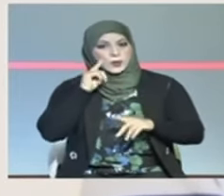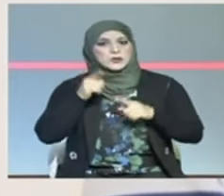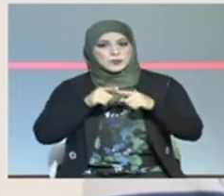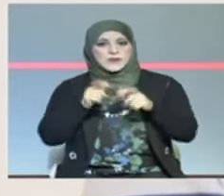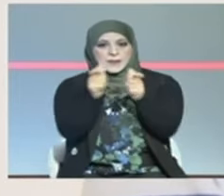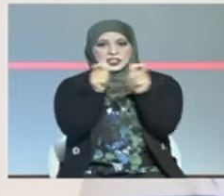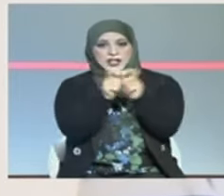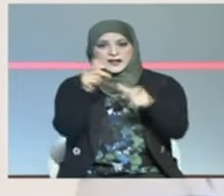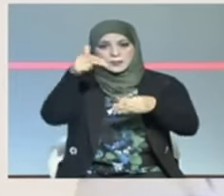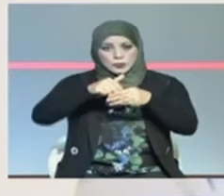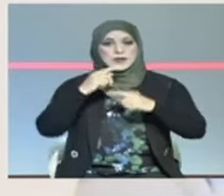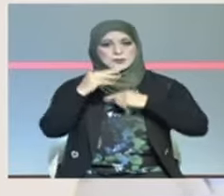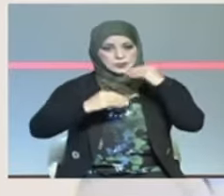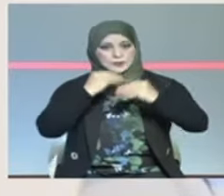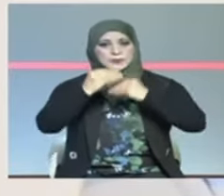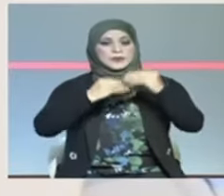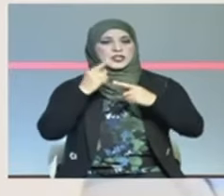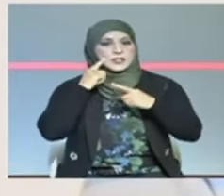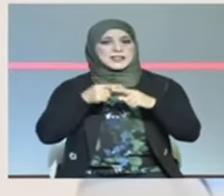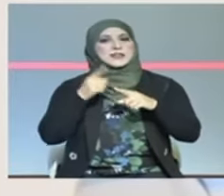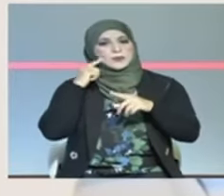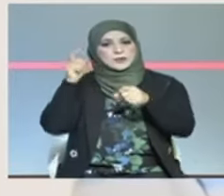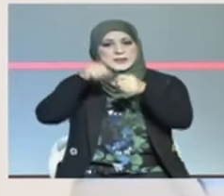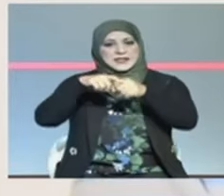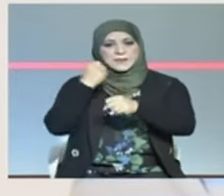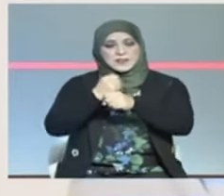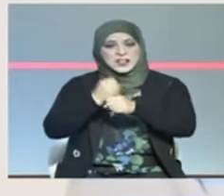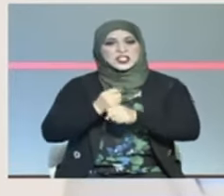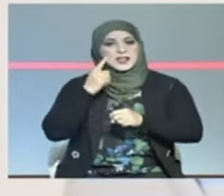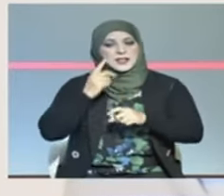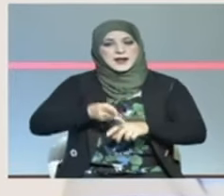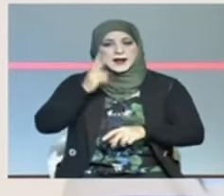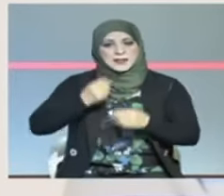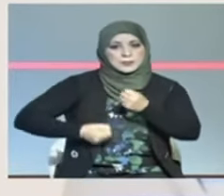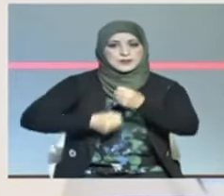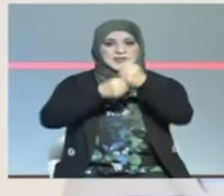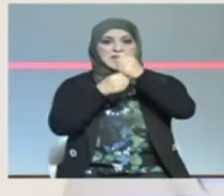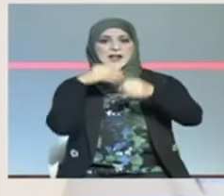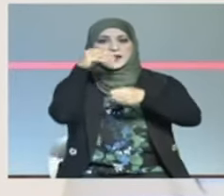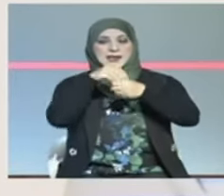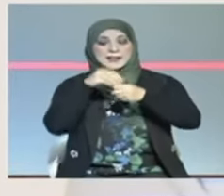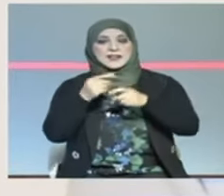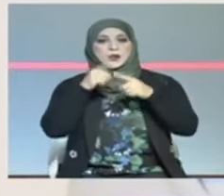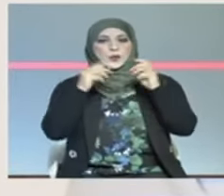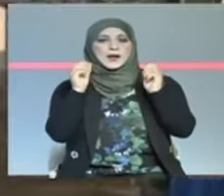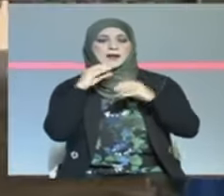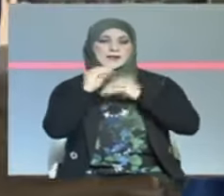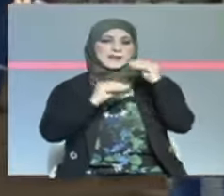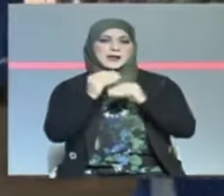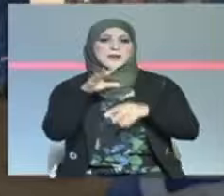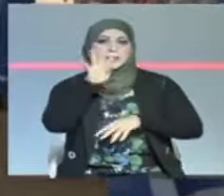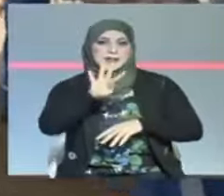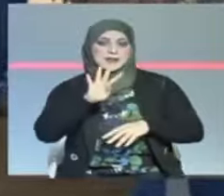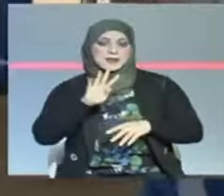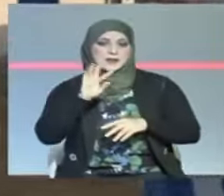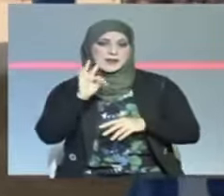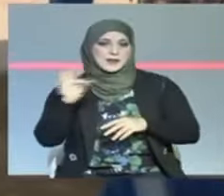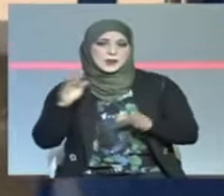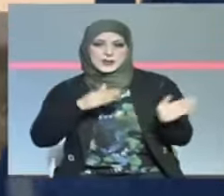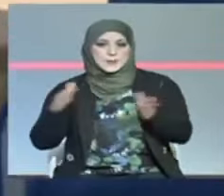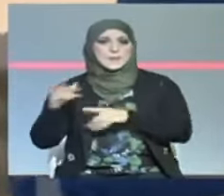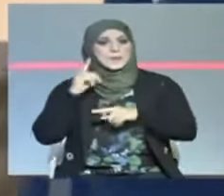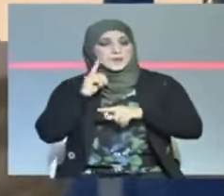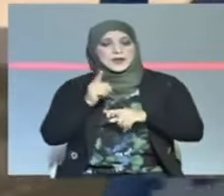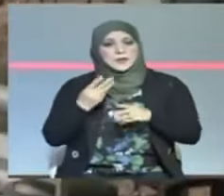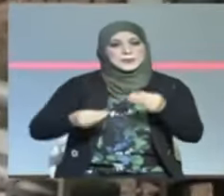النقص في جهة تطوين هذه كلها من شأنها بشتاهم في التشغيل ومعناها دفع عجلة التنمية والاقتصاد في جهة تطوين باعادة فتح